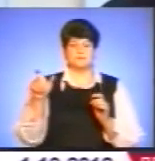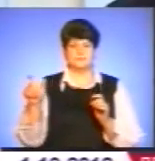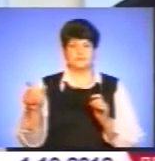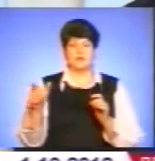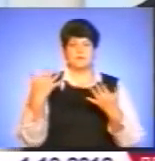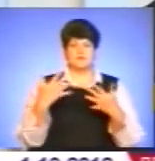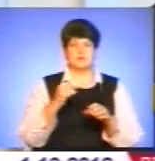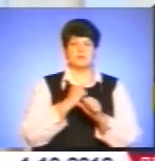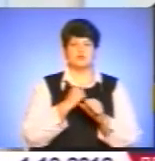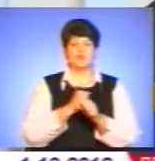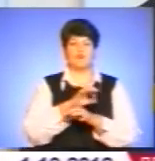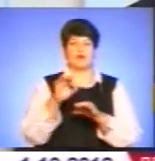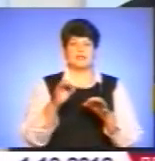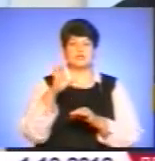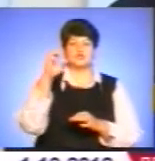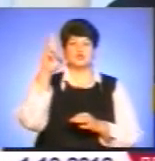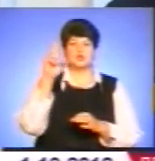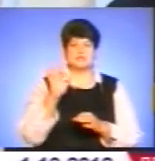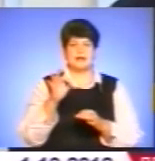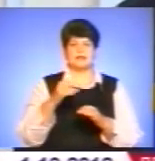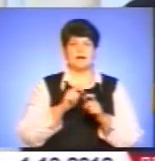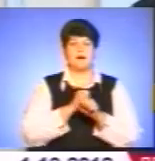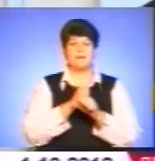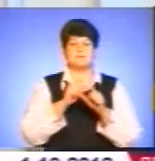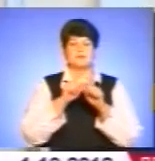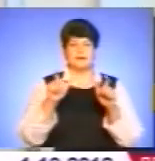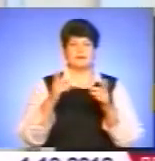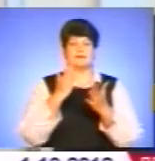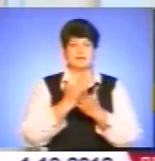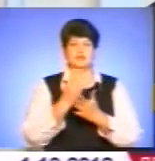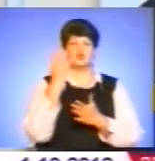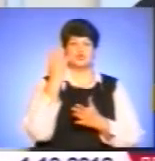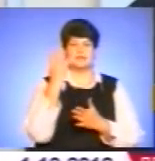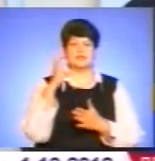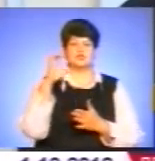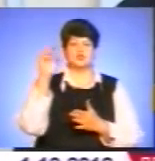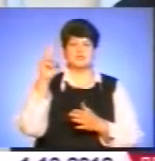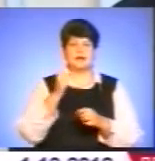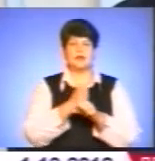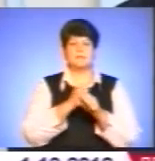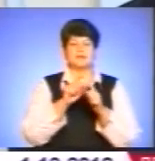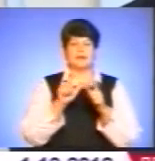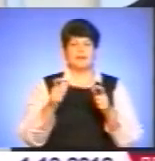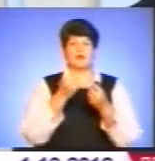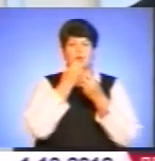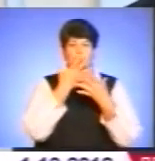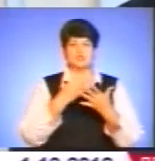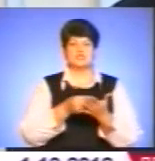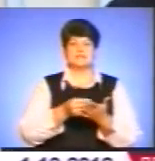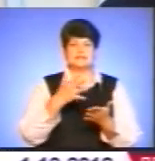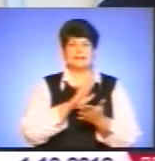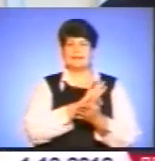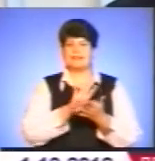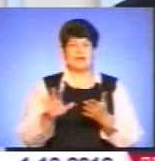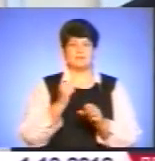«Соціальна аптека», де на території Тернополі є 4 соціальних аптеки, де хороші ціни, там не